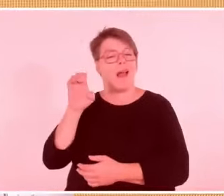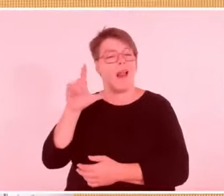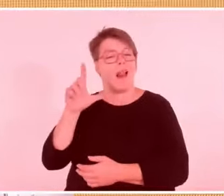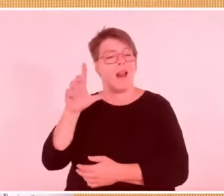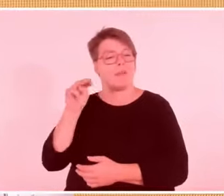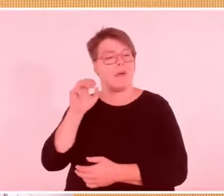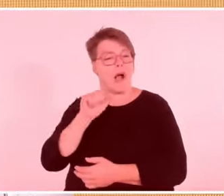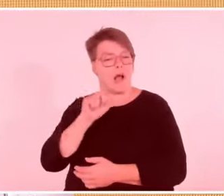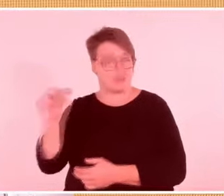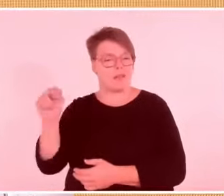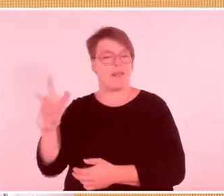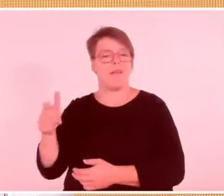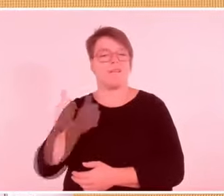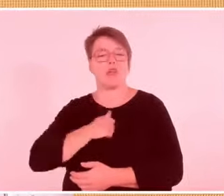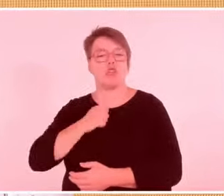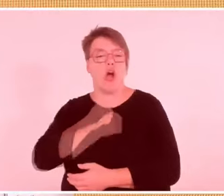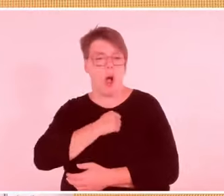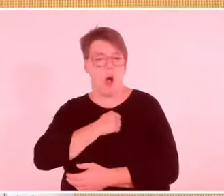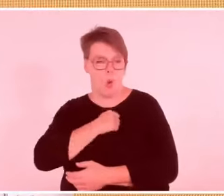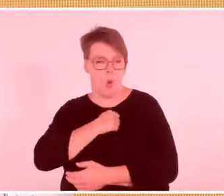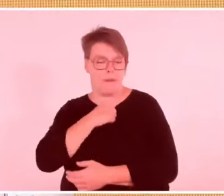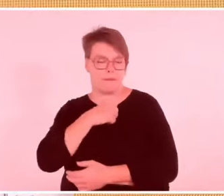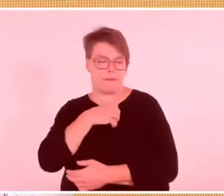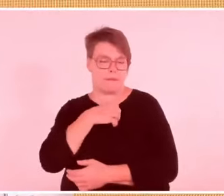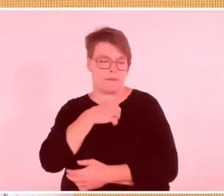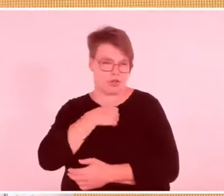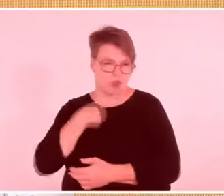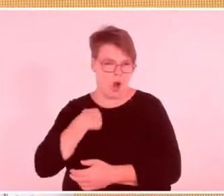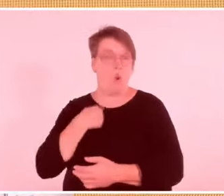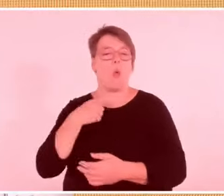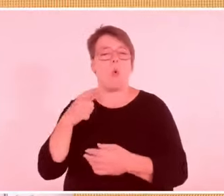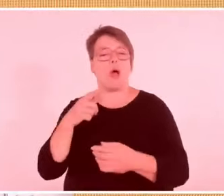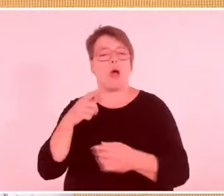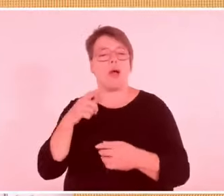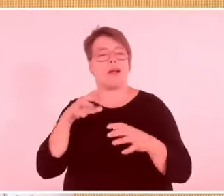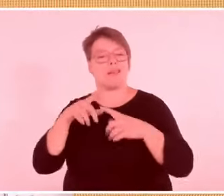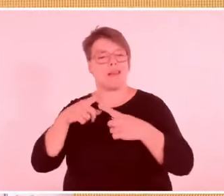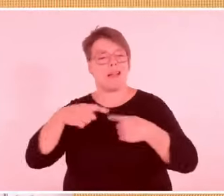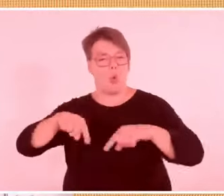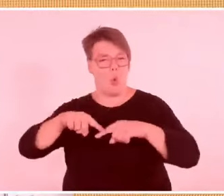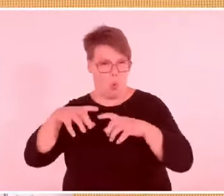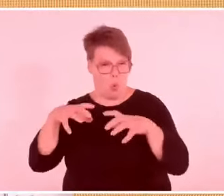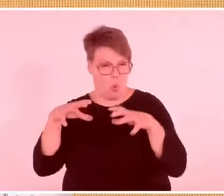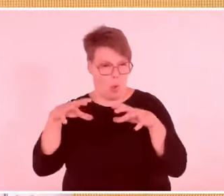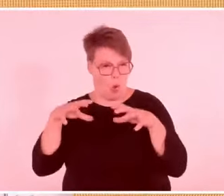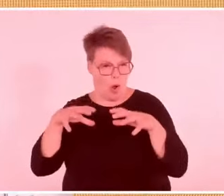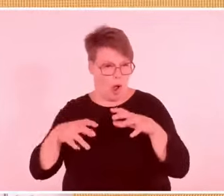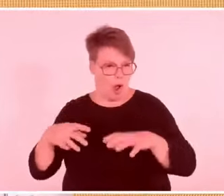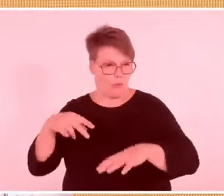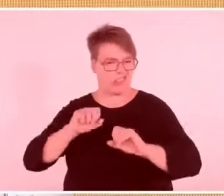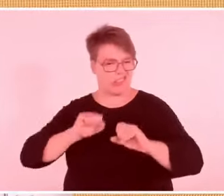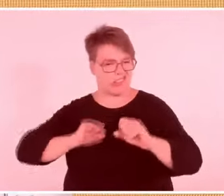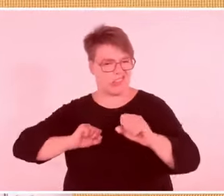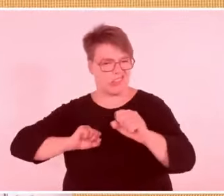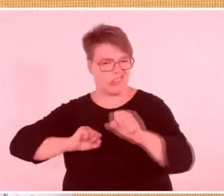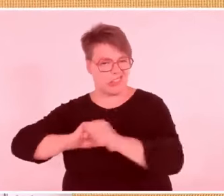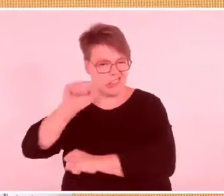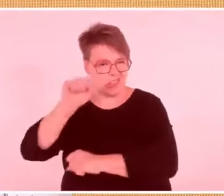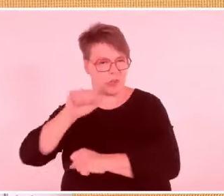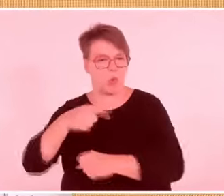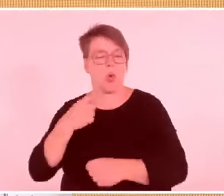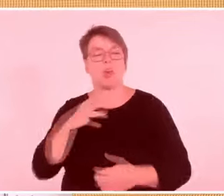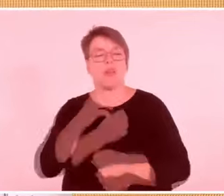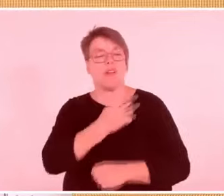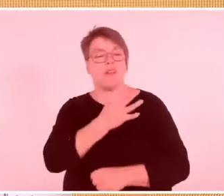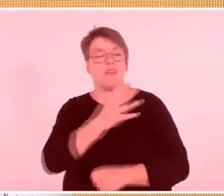emigriert aufgrund der antisemitischen Kampagne in Polen 1968. Aber